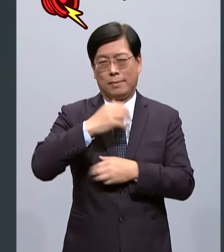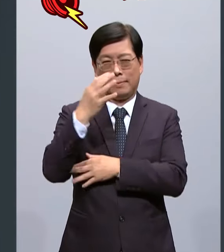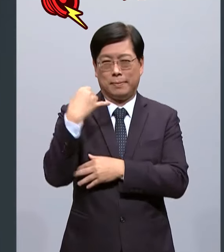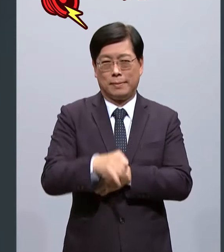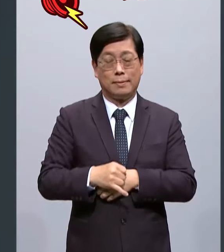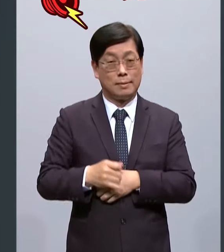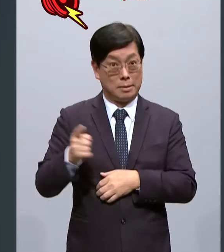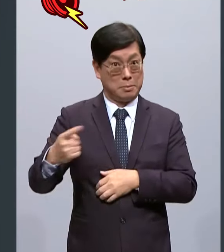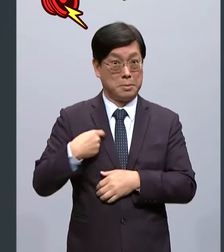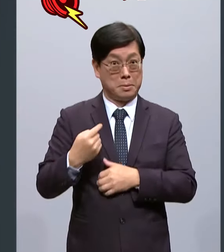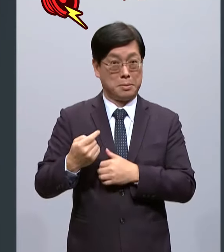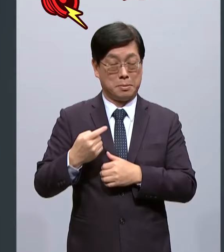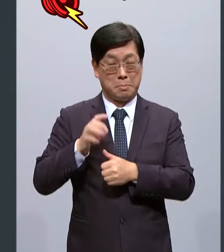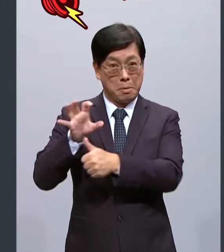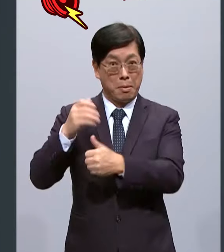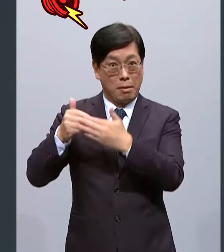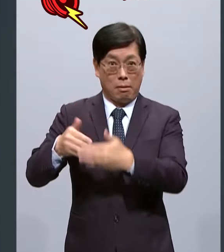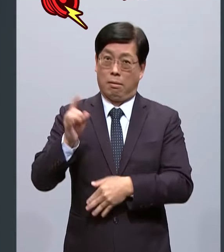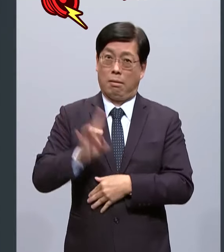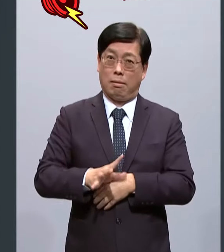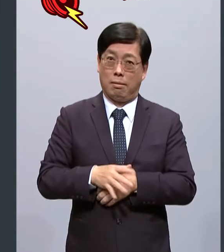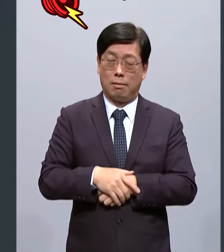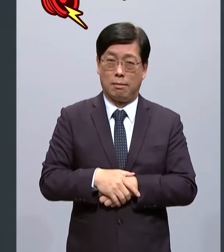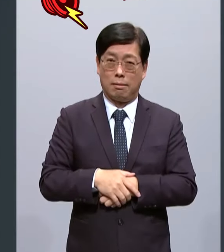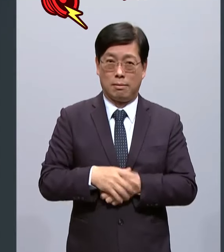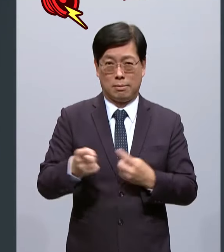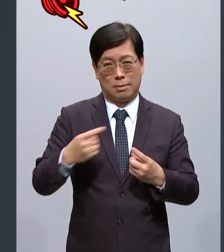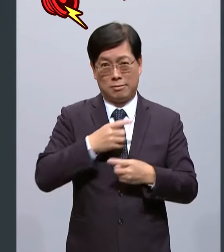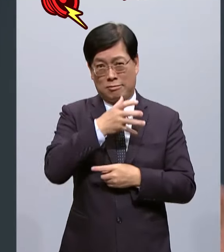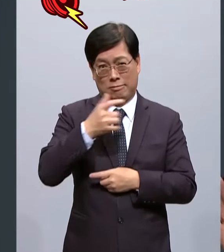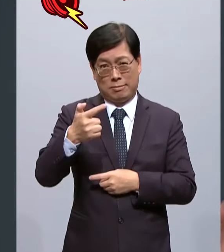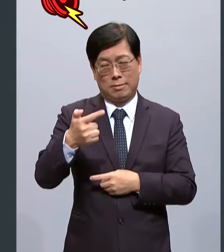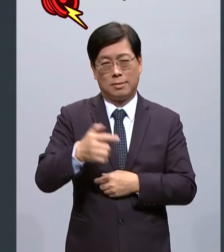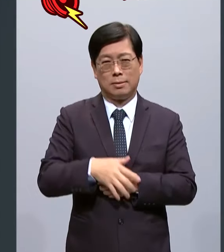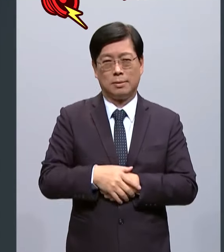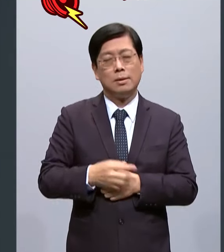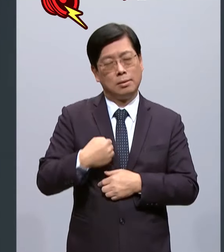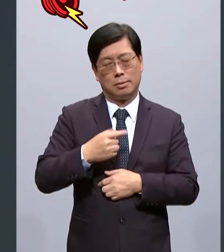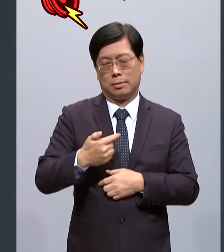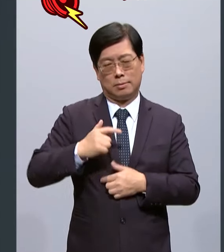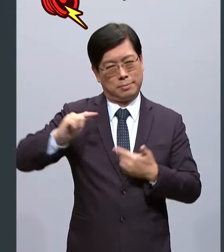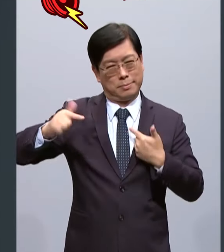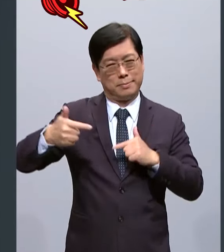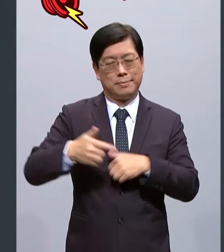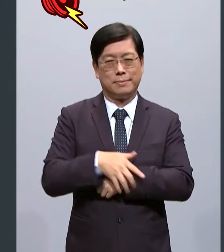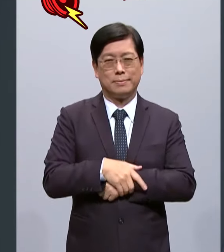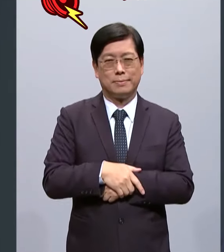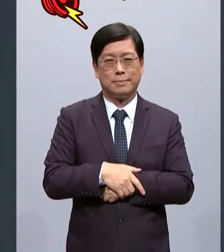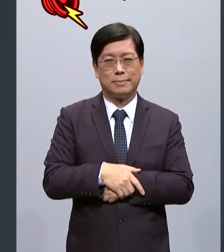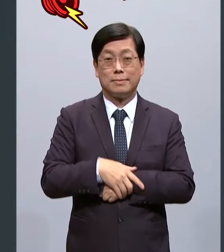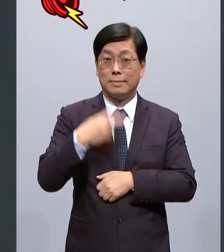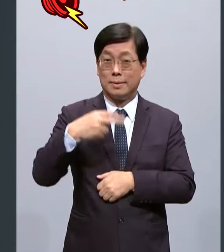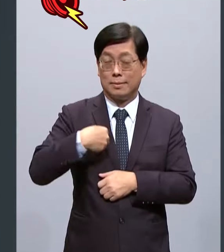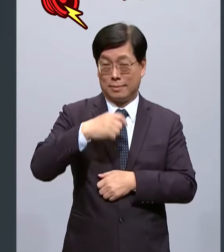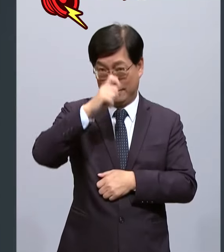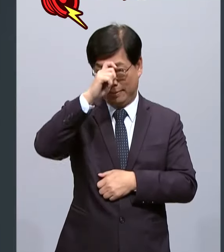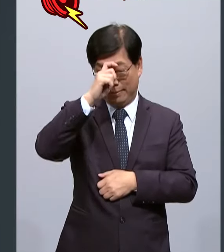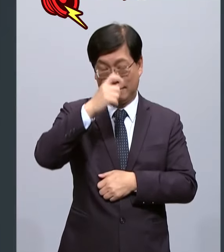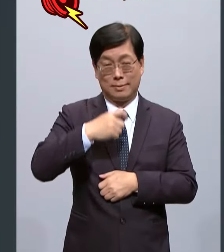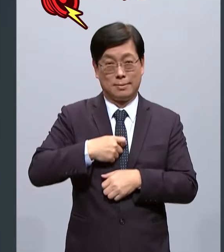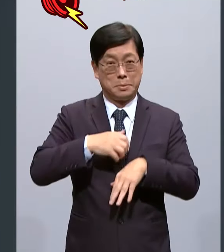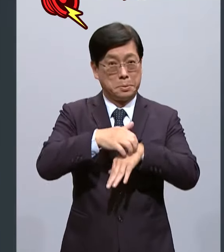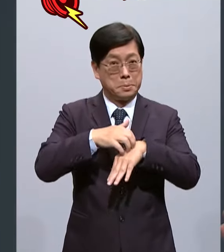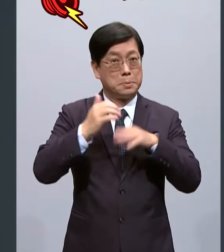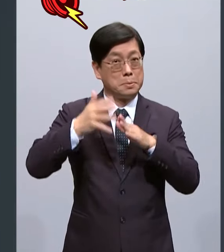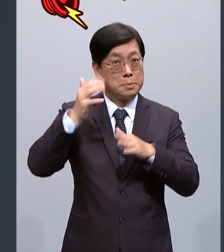去谴责中国的野蛮这个是我们最大的不同那我也希望侯市